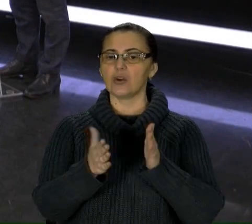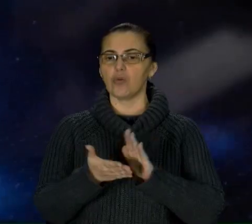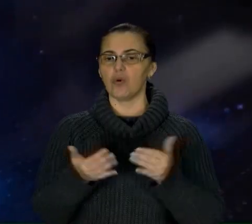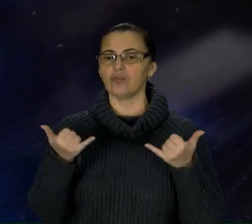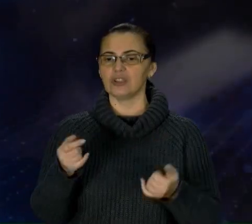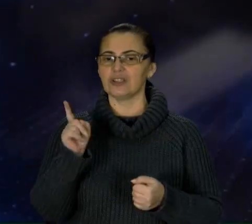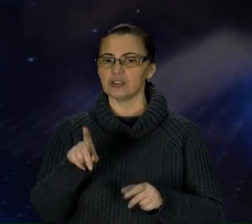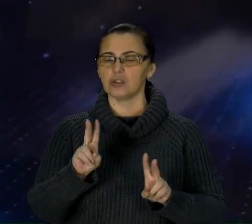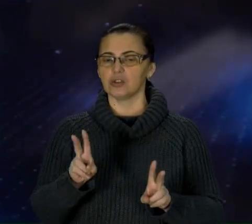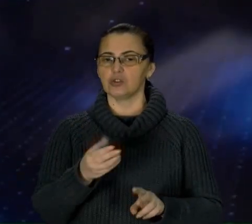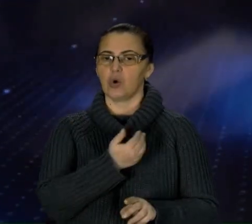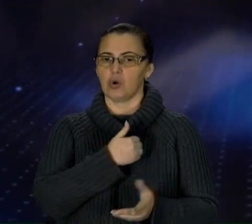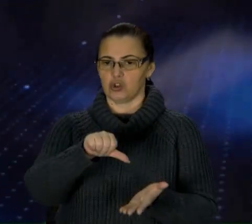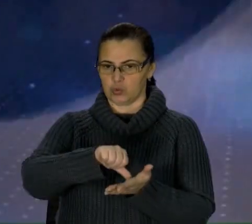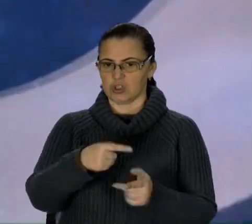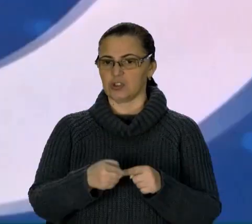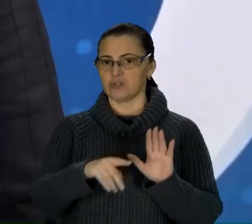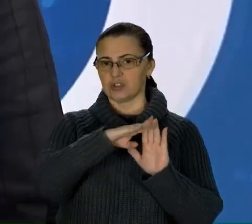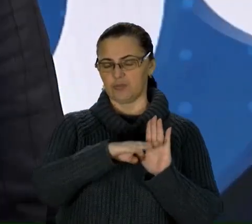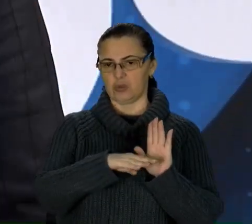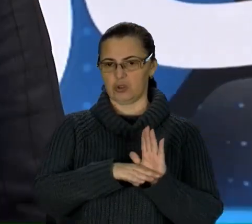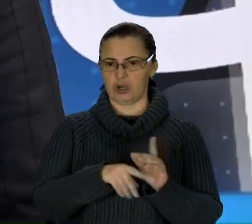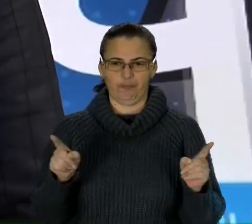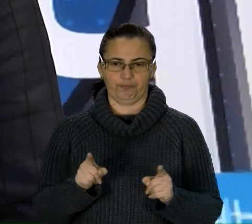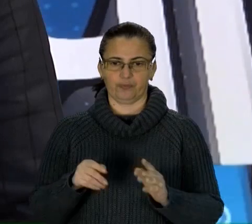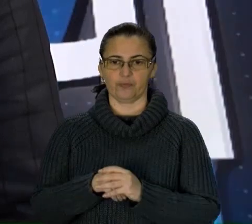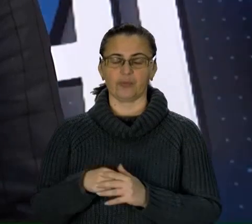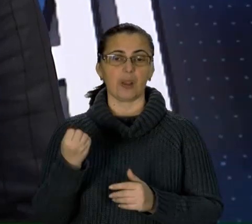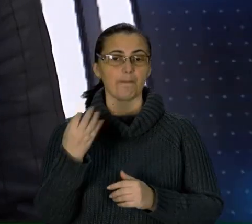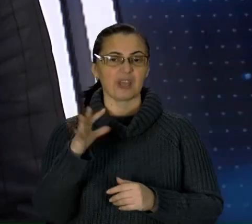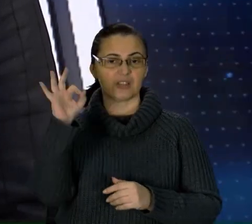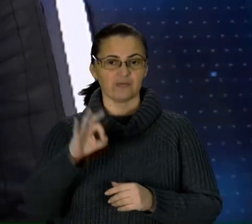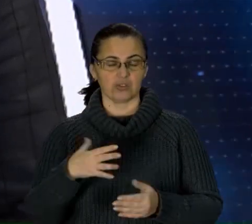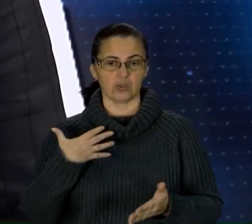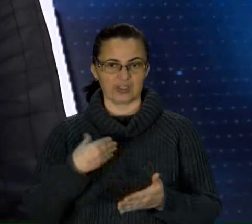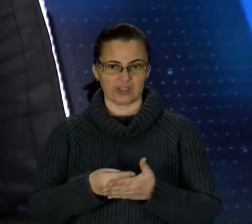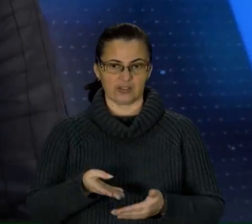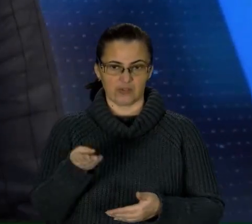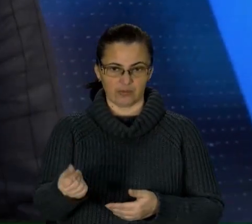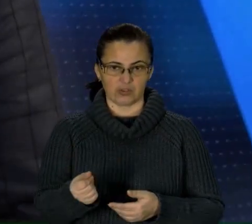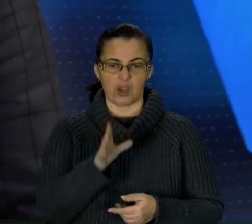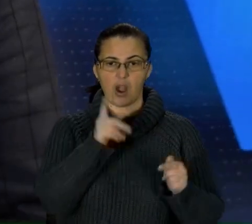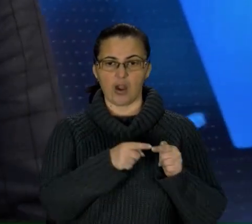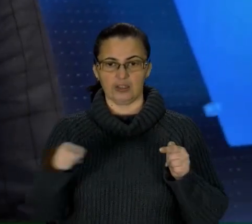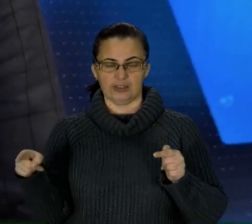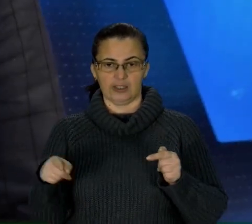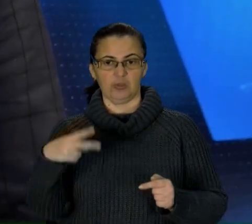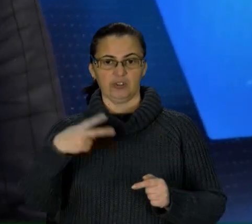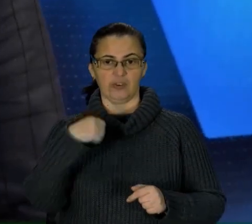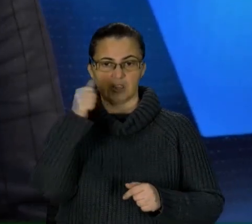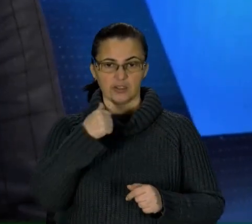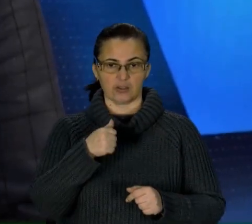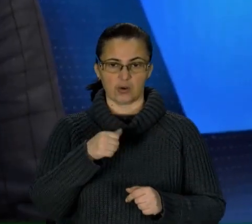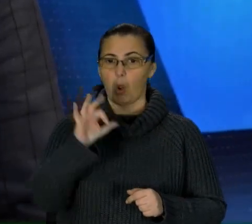взяти участь у цій програмі? Тезово. Тезово. 15% власний внесок, термін кредитування 20 років, відсоткова